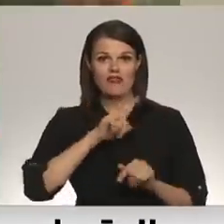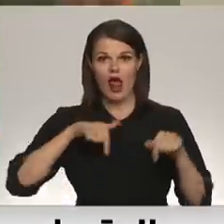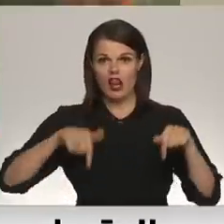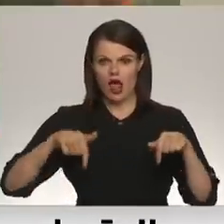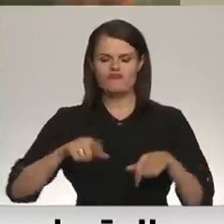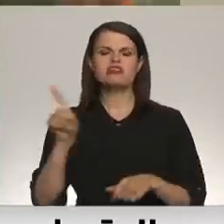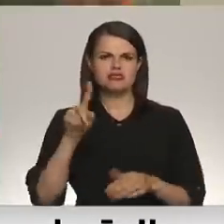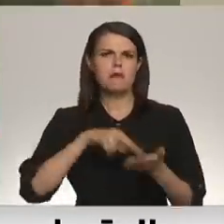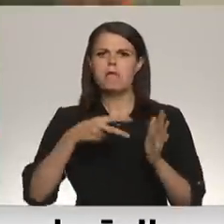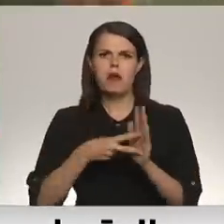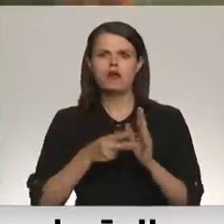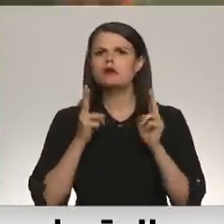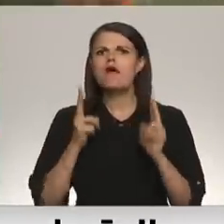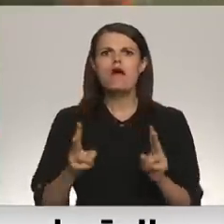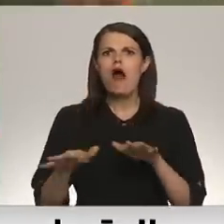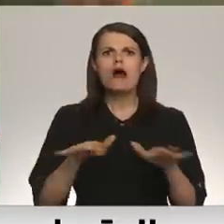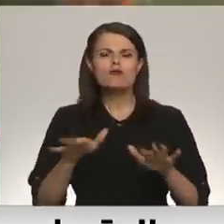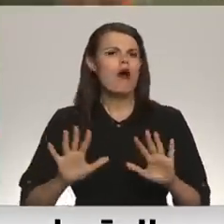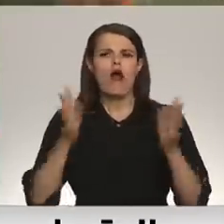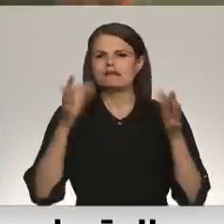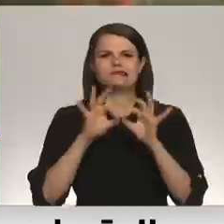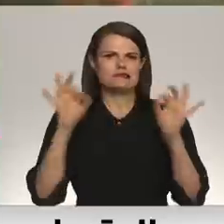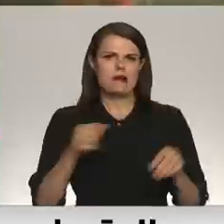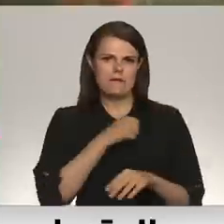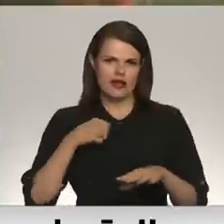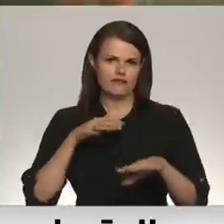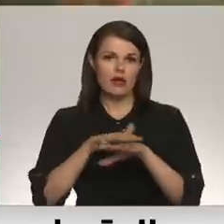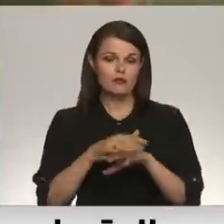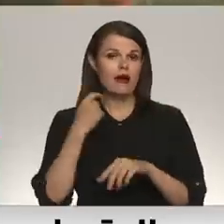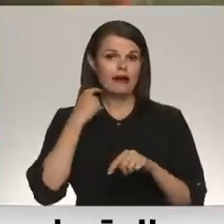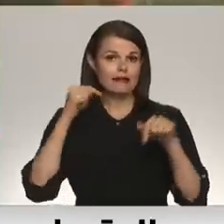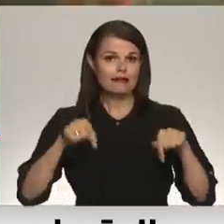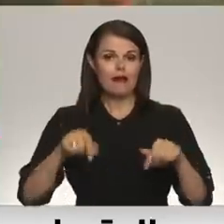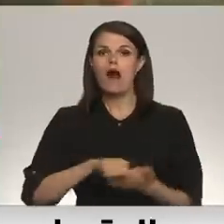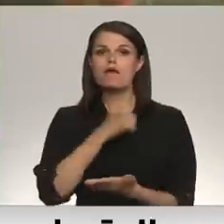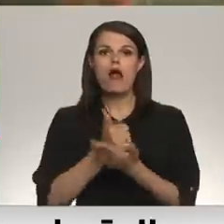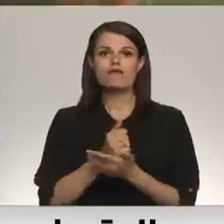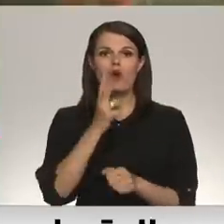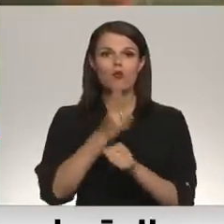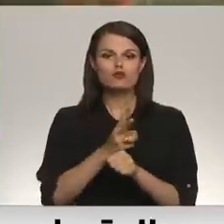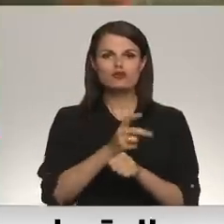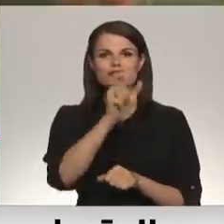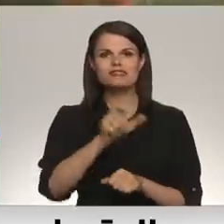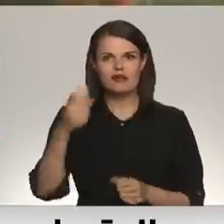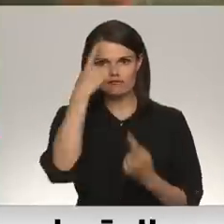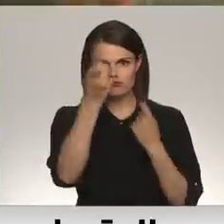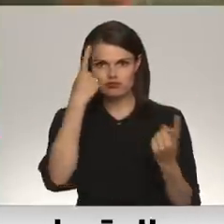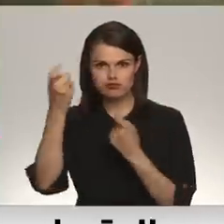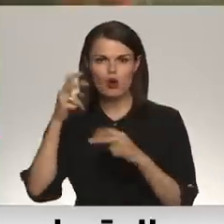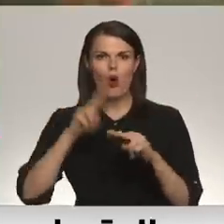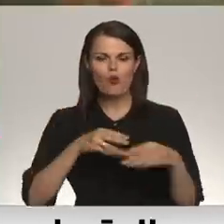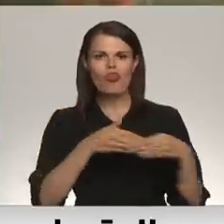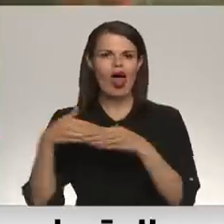rīkoties, ja sāktos militārs uzbrukums. Rīgā galvenais uzdevums šādā gadījumā būtu iedzīvotāji apziņošanu un